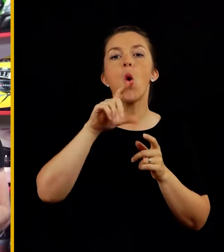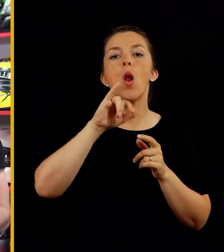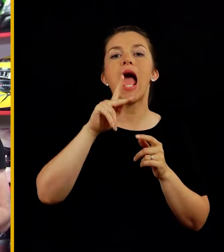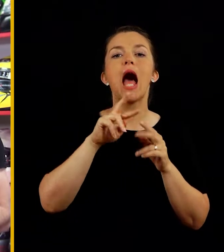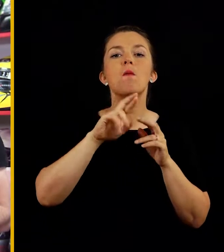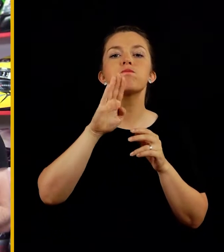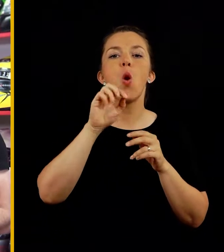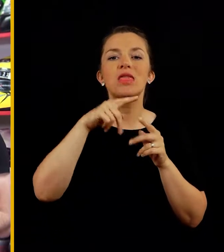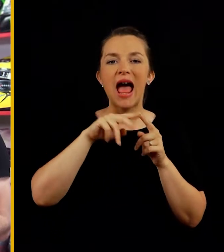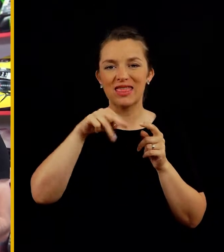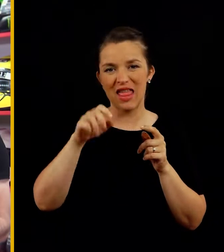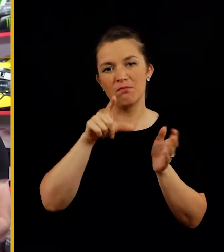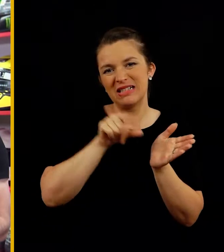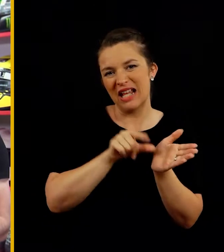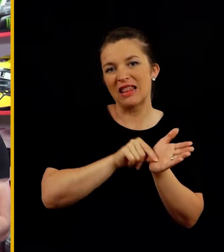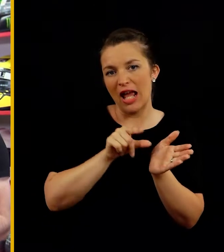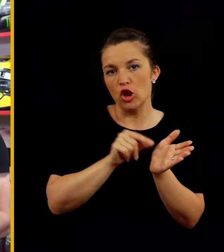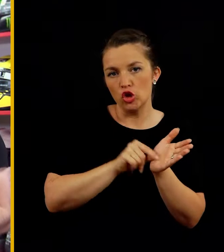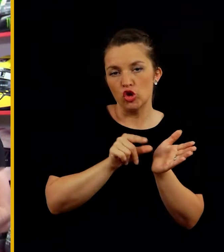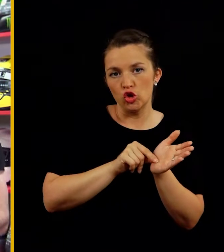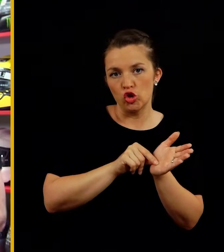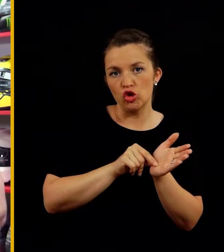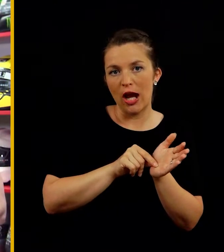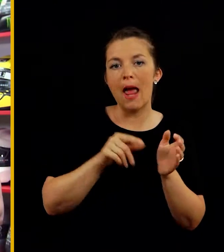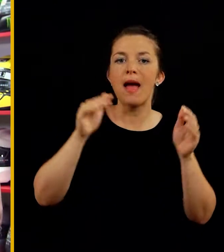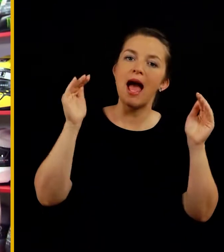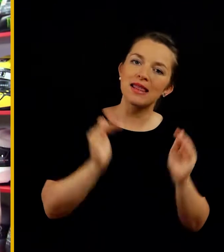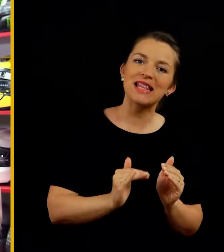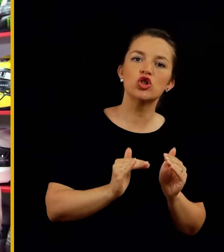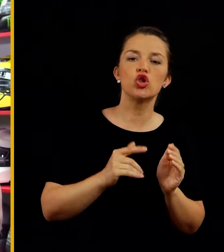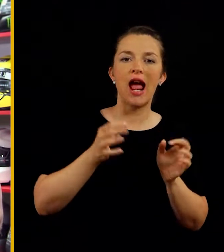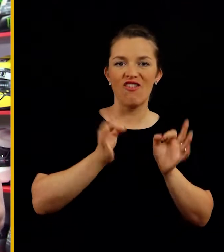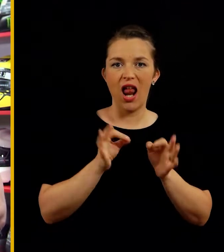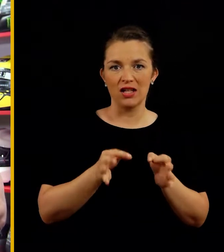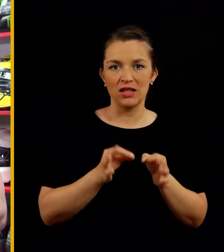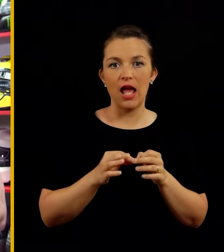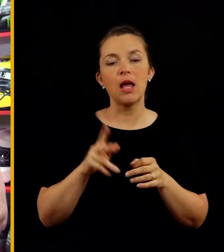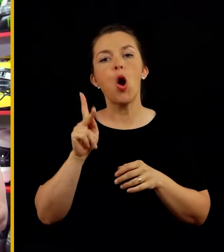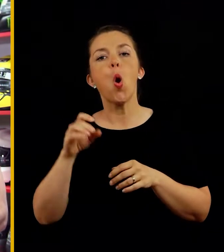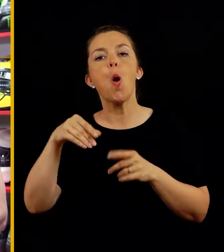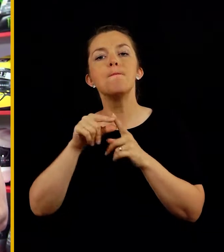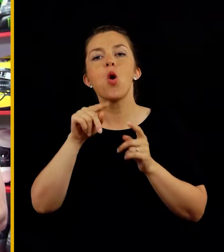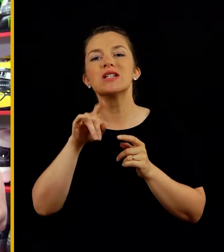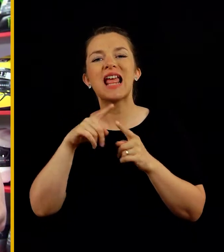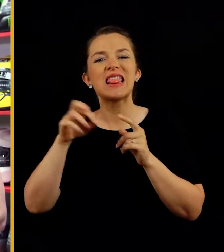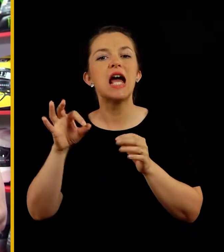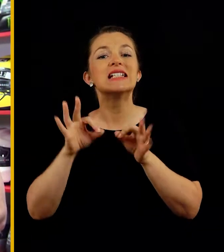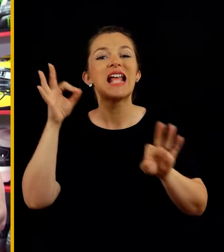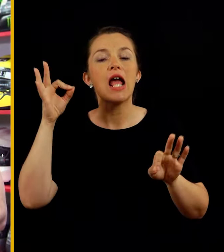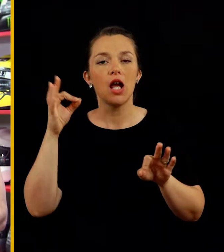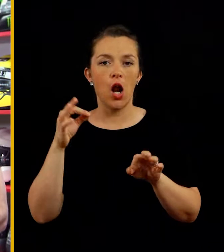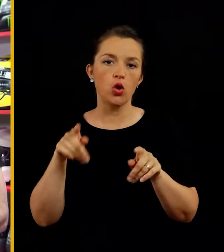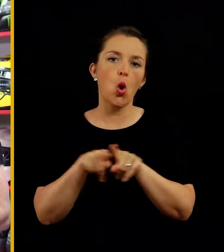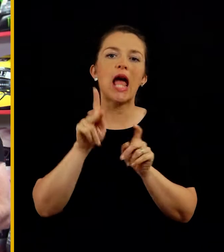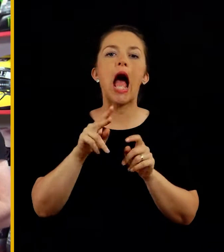polikarbonatne materijale, skratka, niže cenovne razrede oziroma niže kvalitetne razrede. Poznamo kompozitne materijale, stekljena